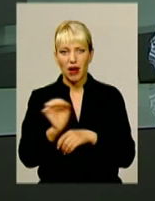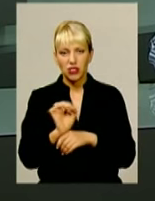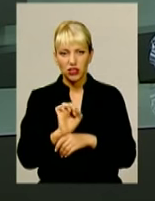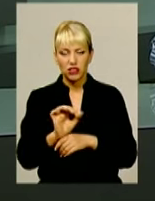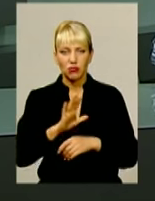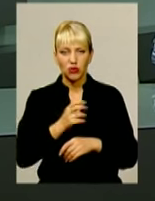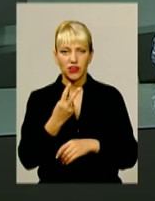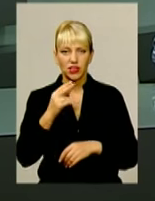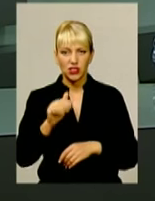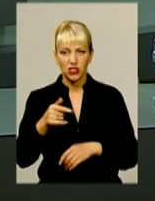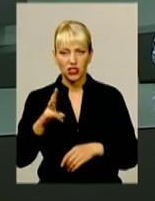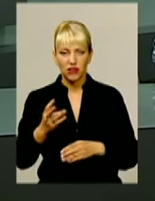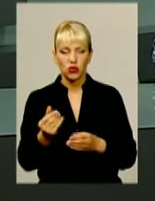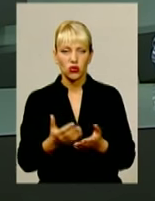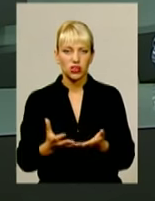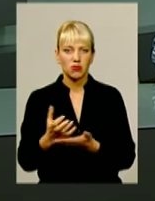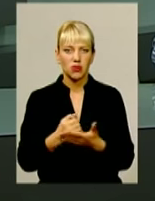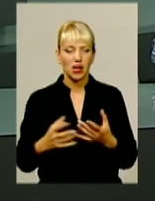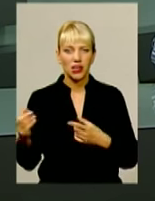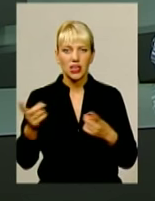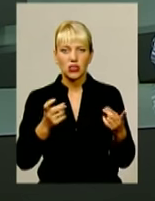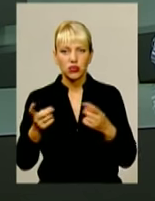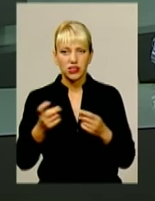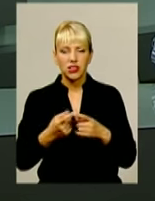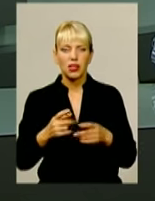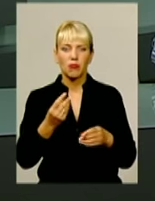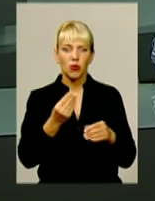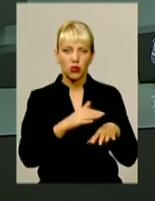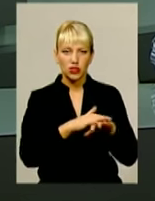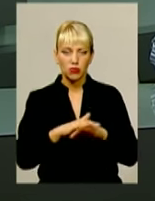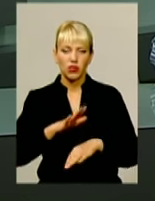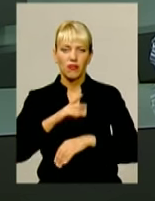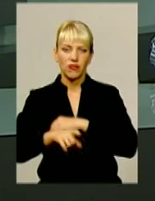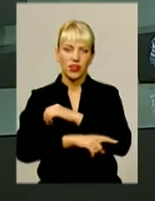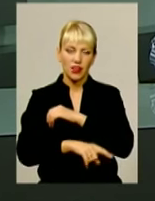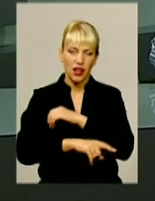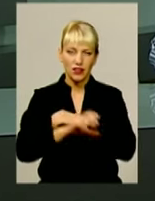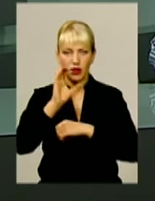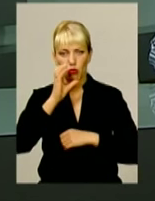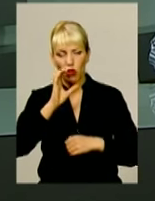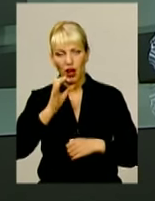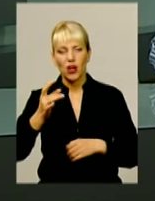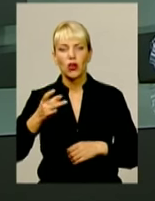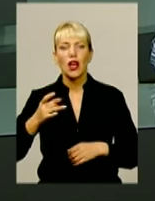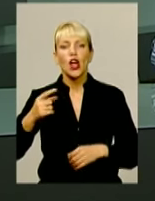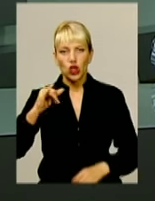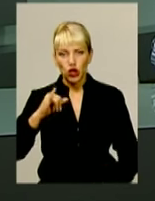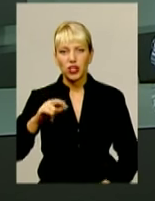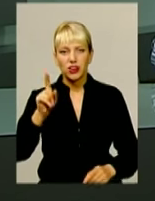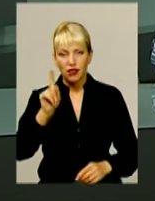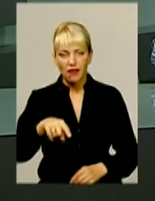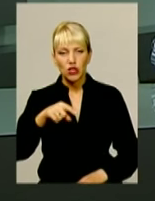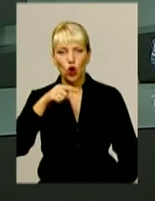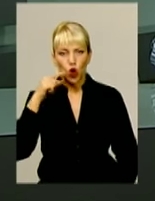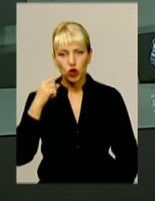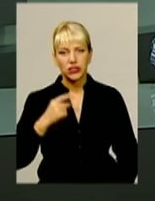збирали звідду сіль. Приходили перекази не тільки з України, але й Фінляндії, Булгарії і навіть Росії. Кожному БТР-у